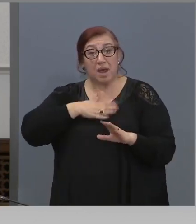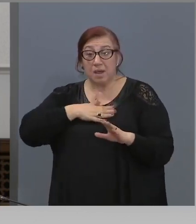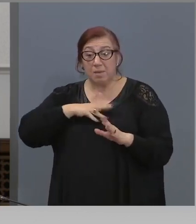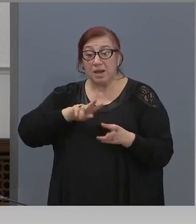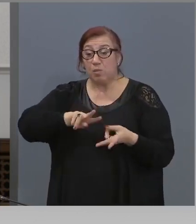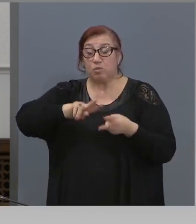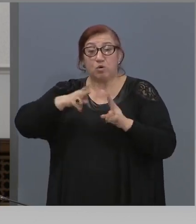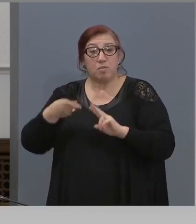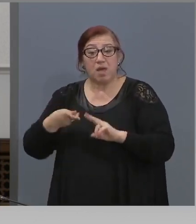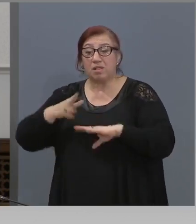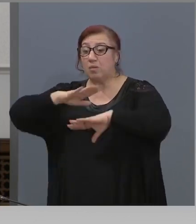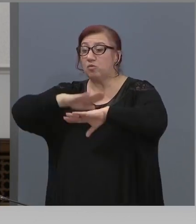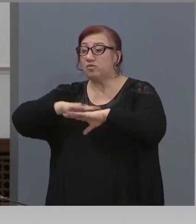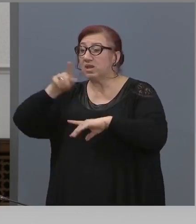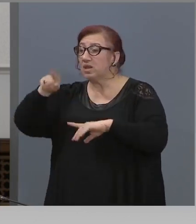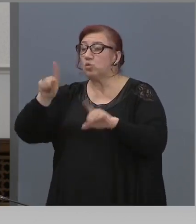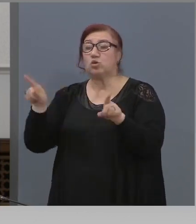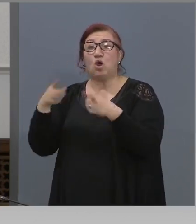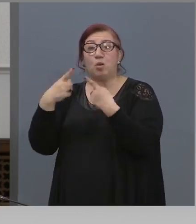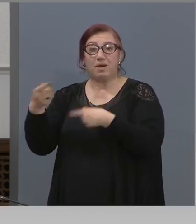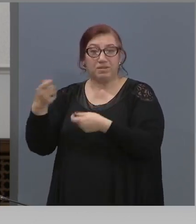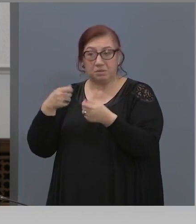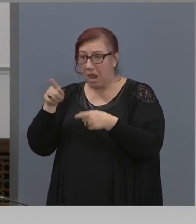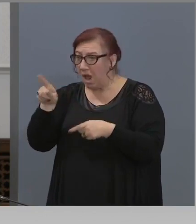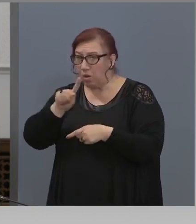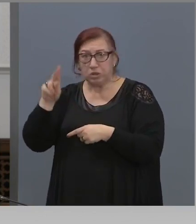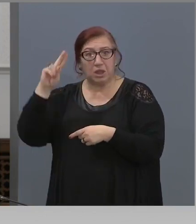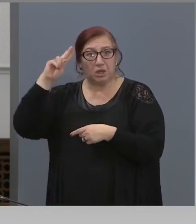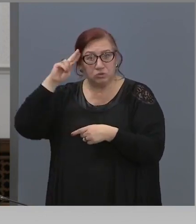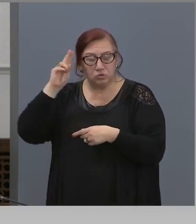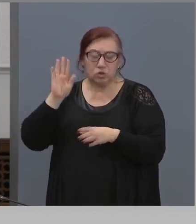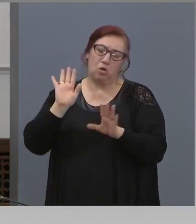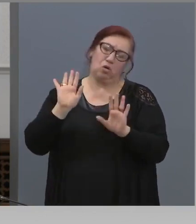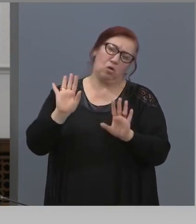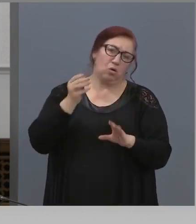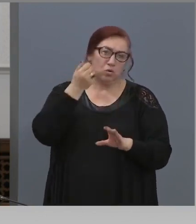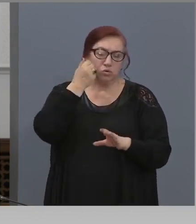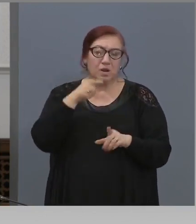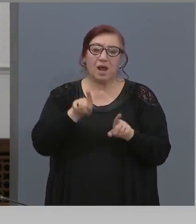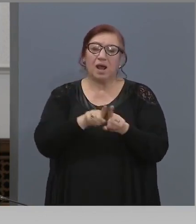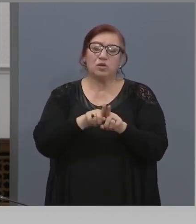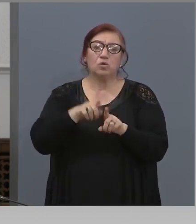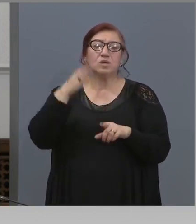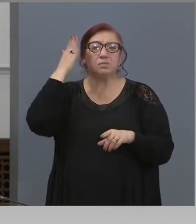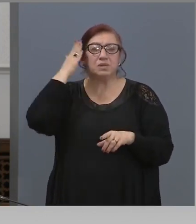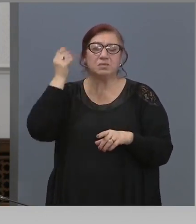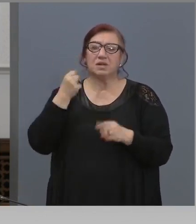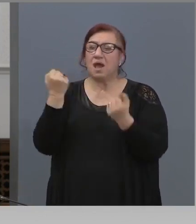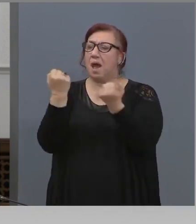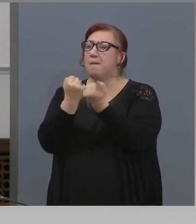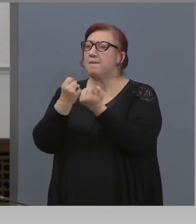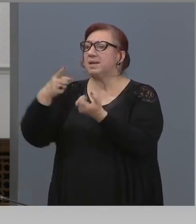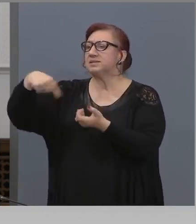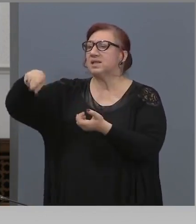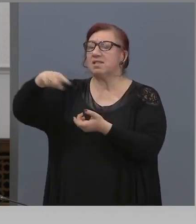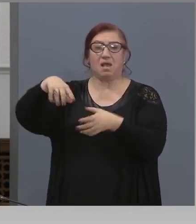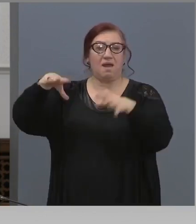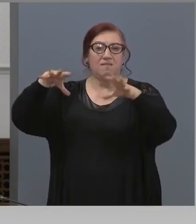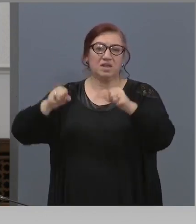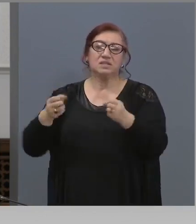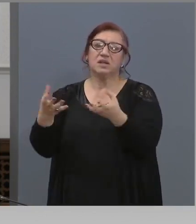собствениците и управителите на пазари. Ако няма промяна, както разпореди премьера с местните органи на вас, ще предприемем